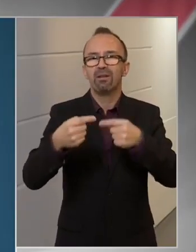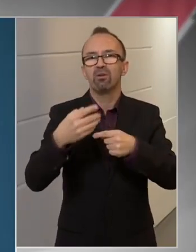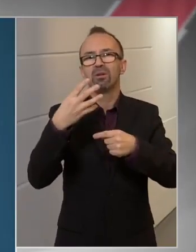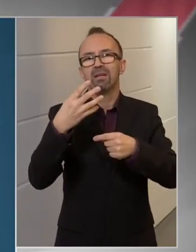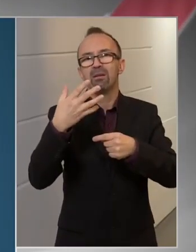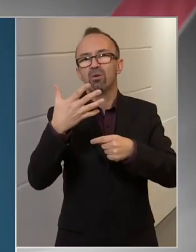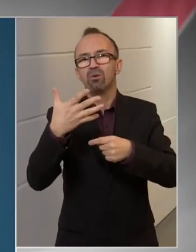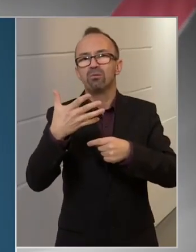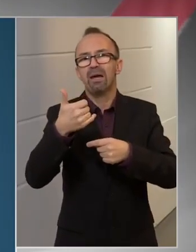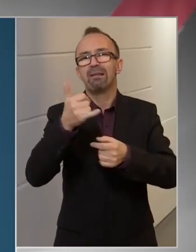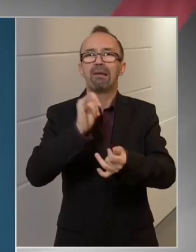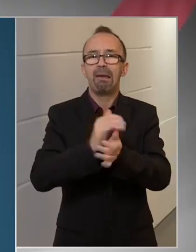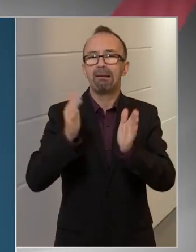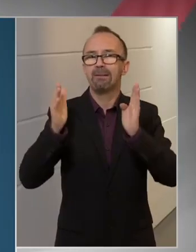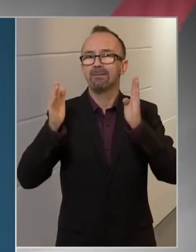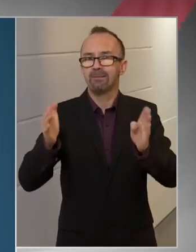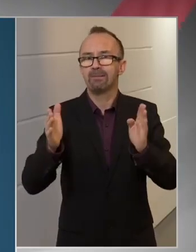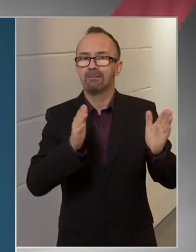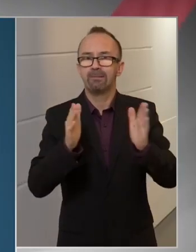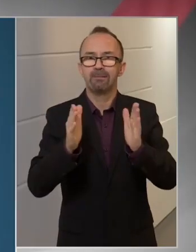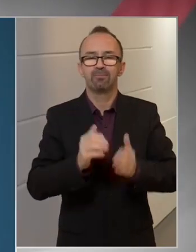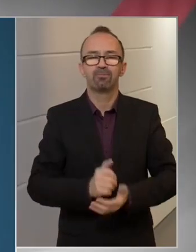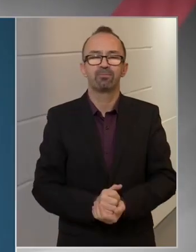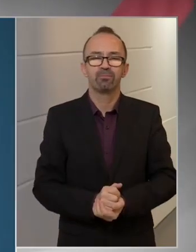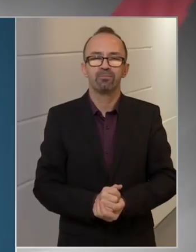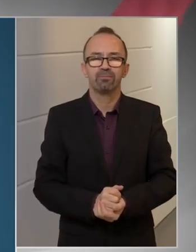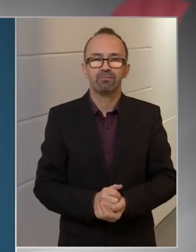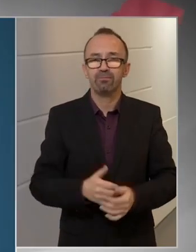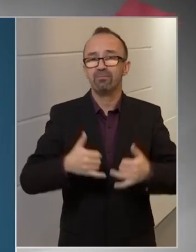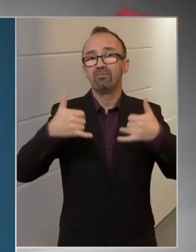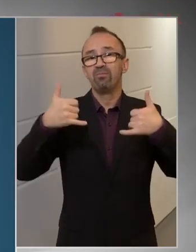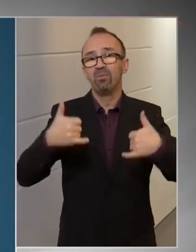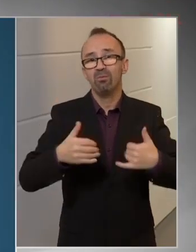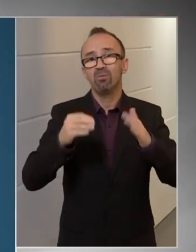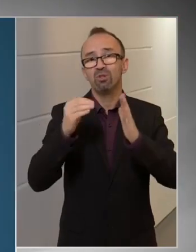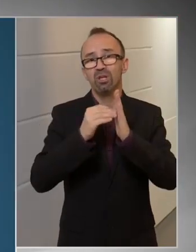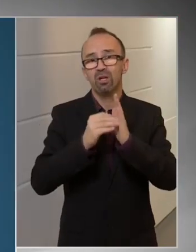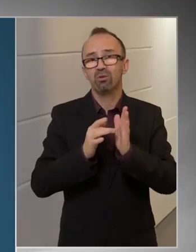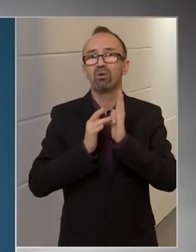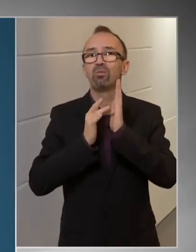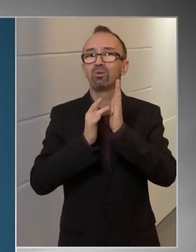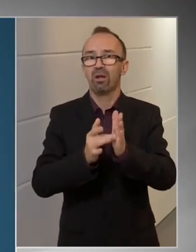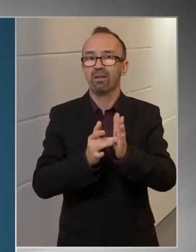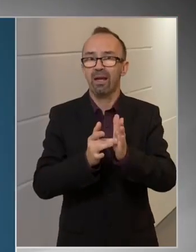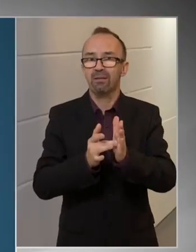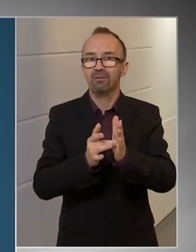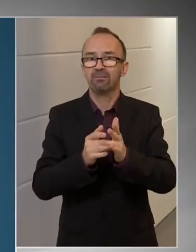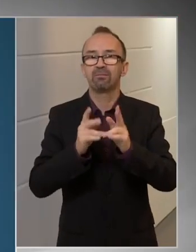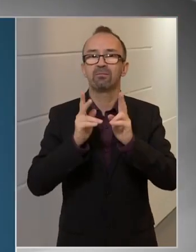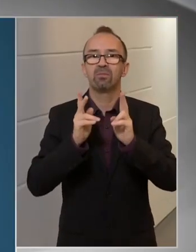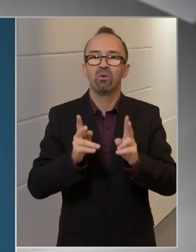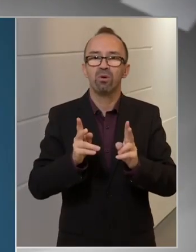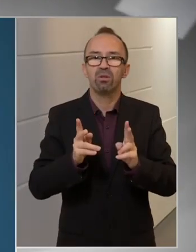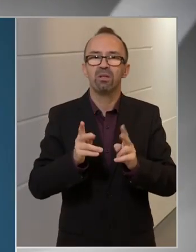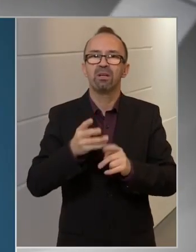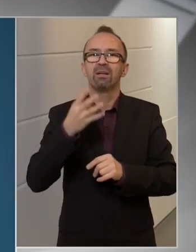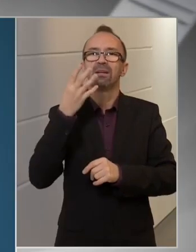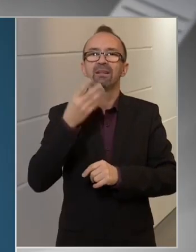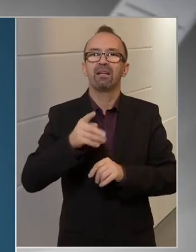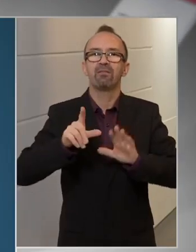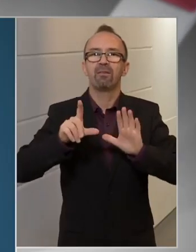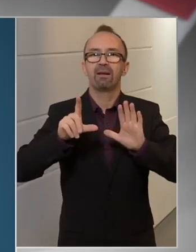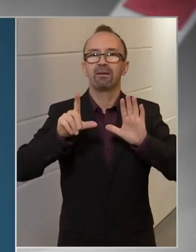nagyjából egy héten belül. A jelenlegi adataink azt mutatják, hogy a 47.